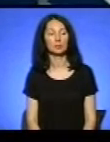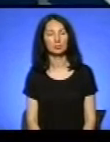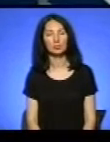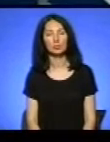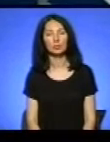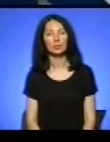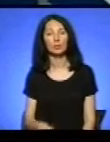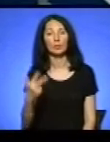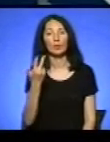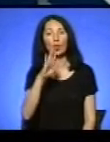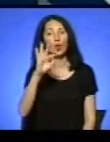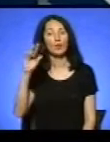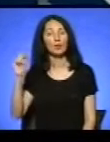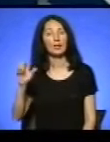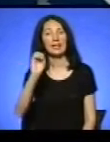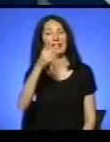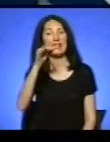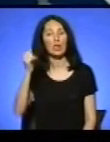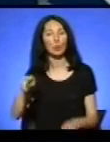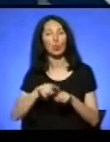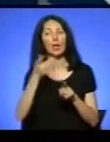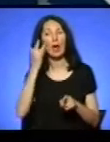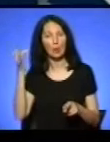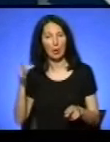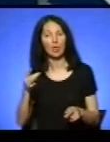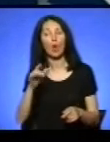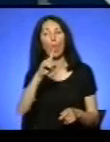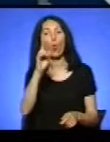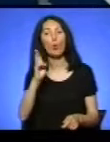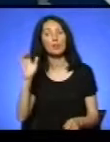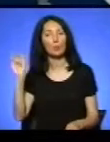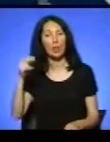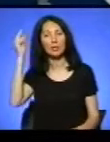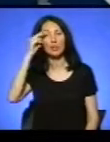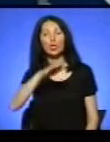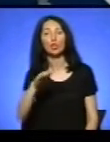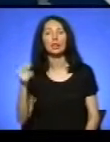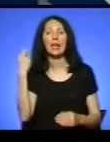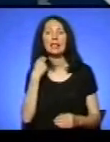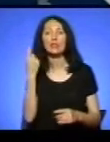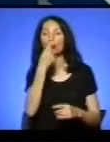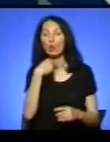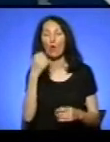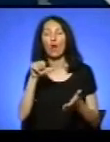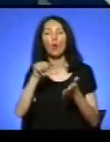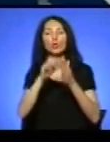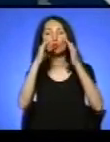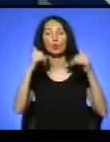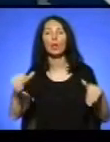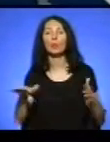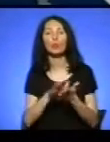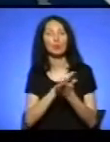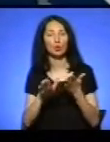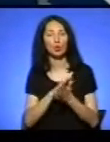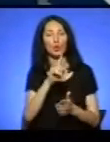Троє волонтерів з Єгипту та США у Збаражі навчають дітей англійської мови. Участь у таборі безкоштовна.